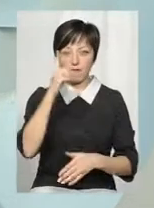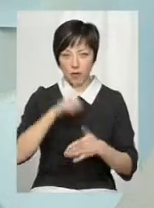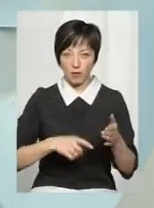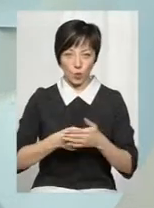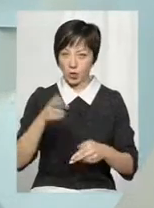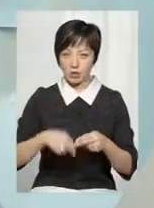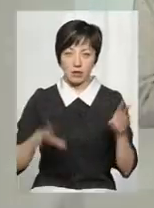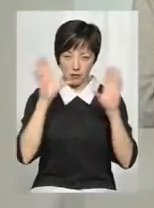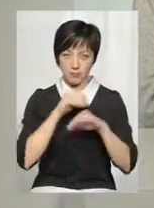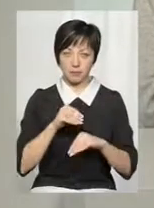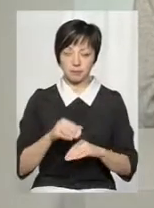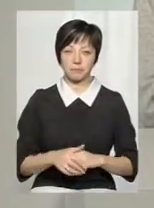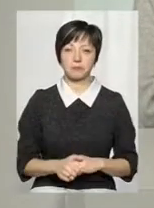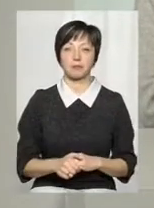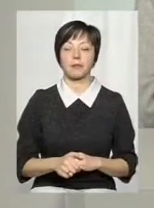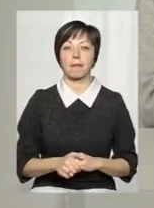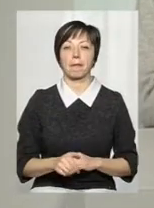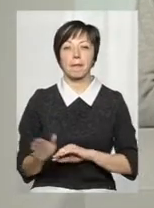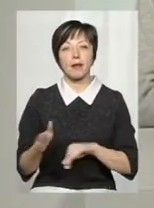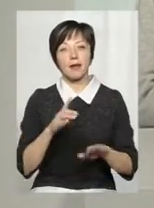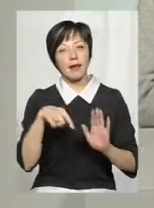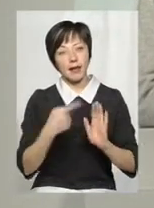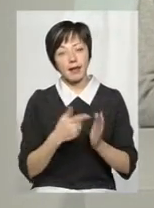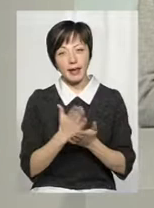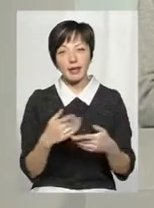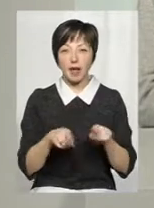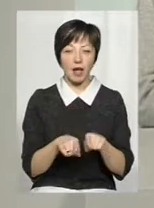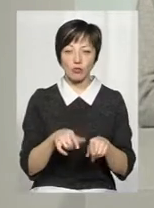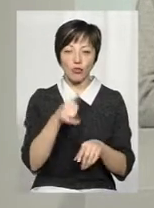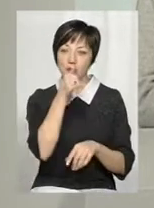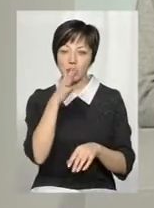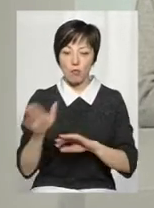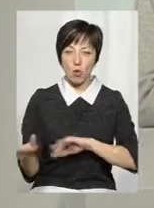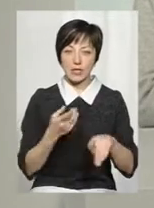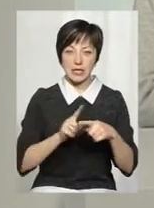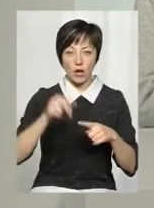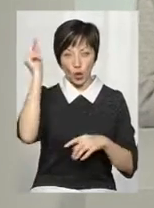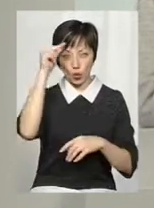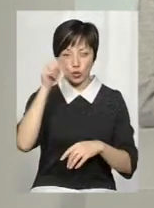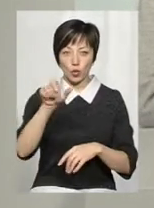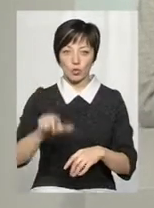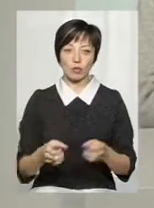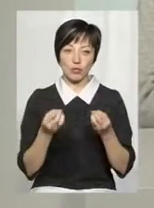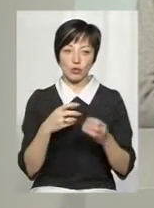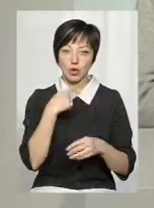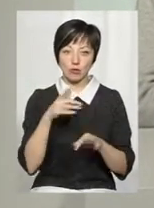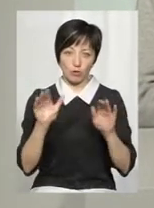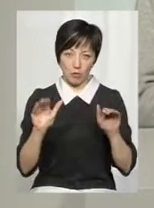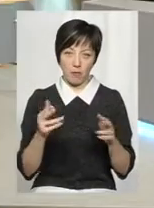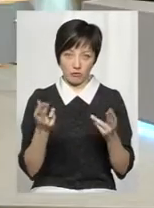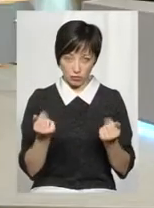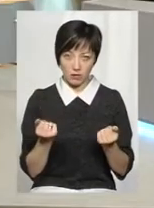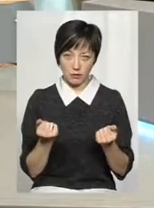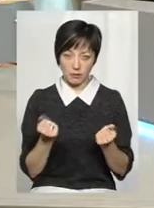кінця. А є таке, що не пройшов з тих чи інших причин цей курс, людині просто кажуть «до побачення», так?